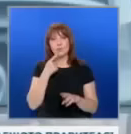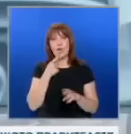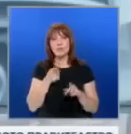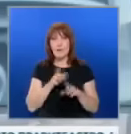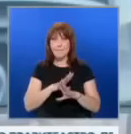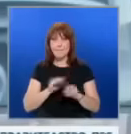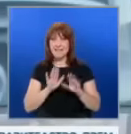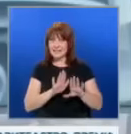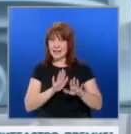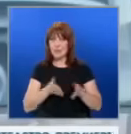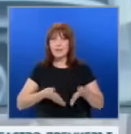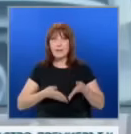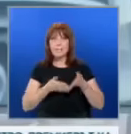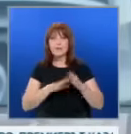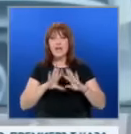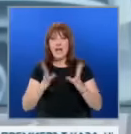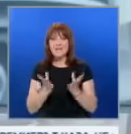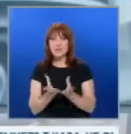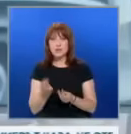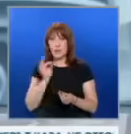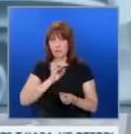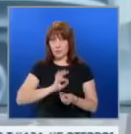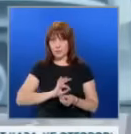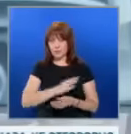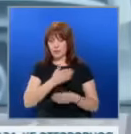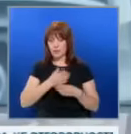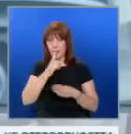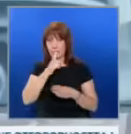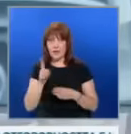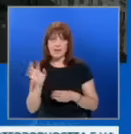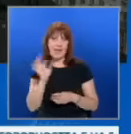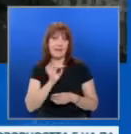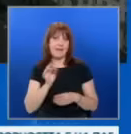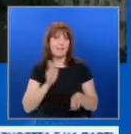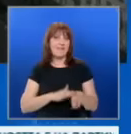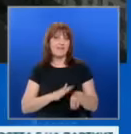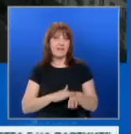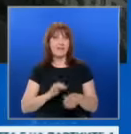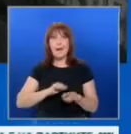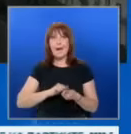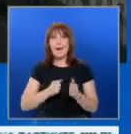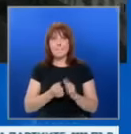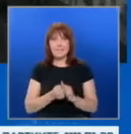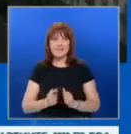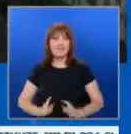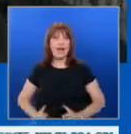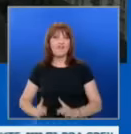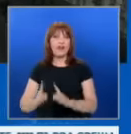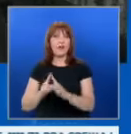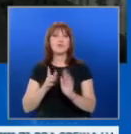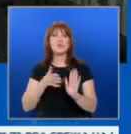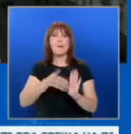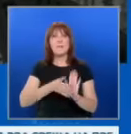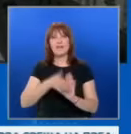без неговата помощ всичко постигнато до момента е нямало да бъде факт. Битката за върховенството на правото в